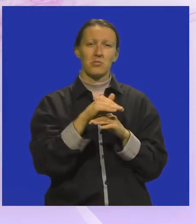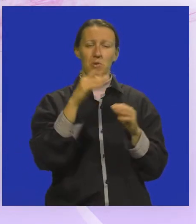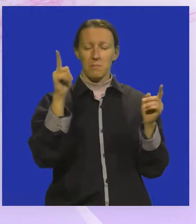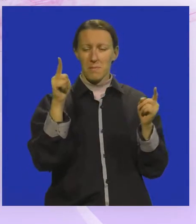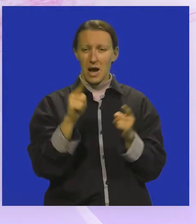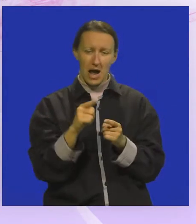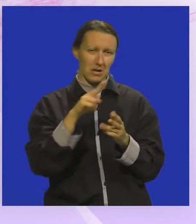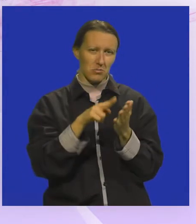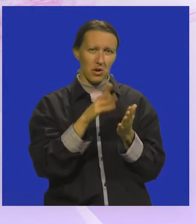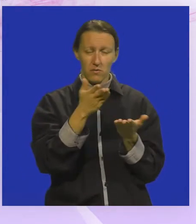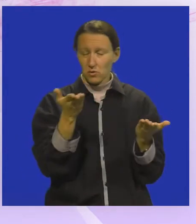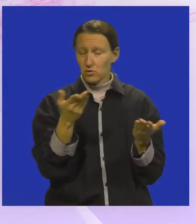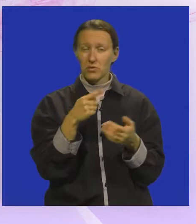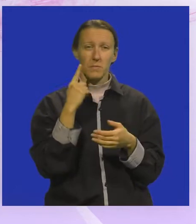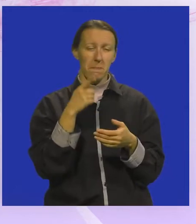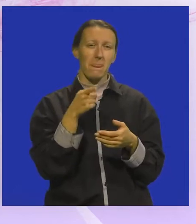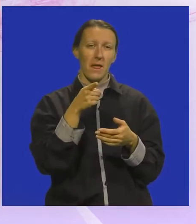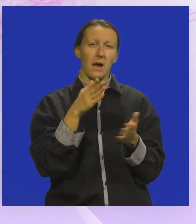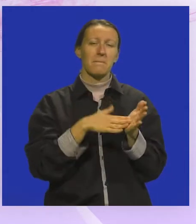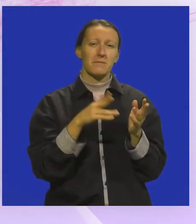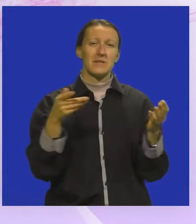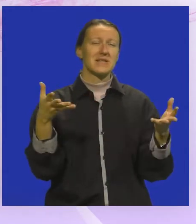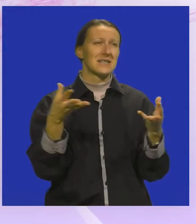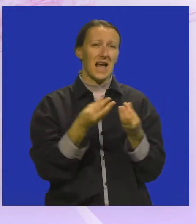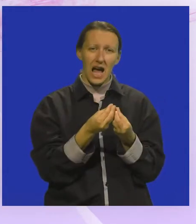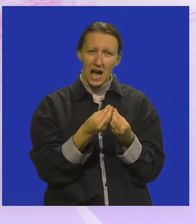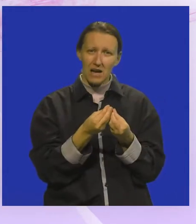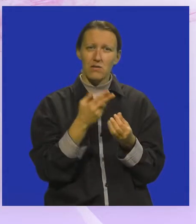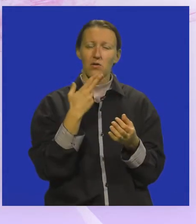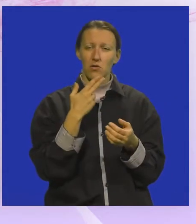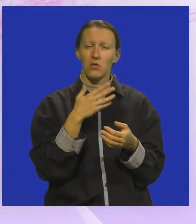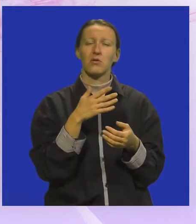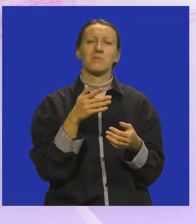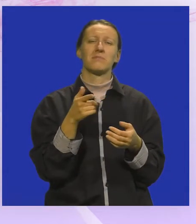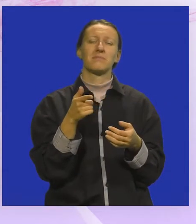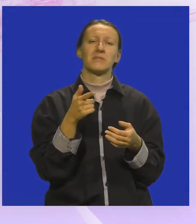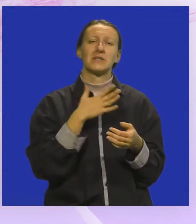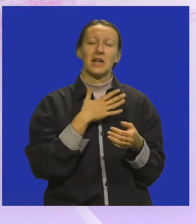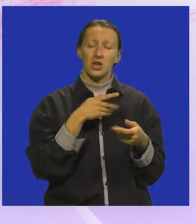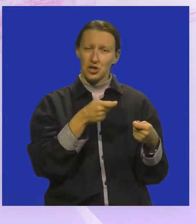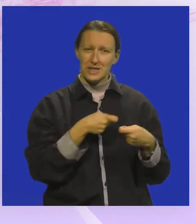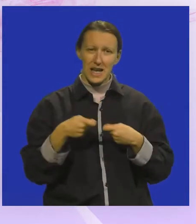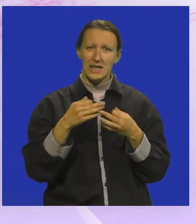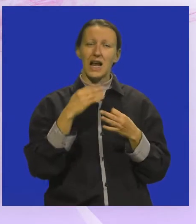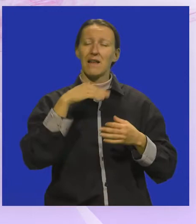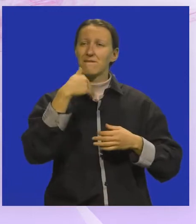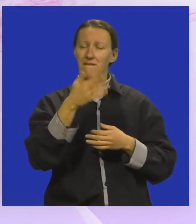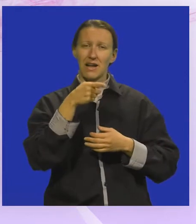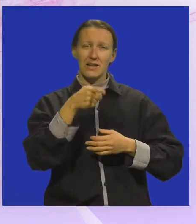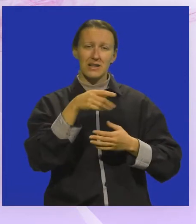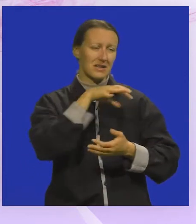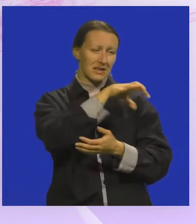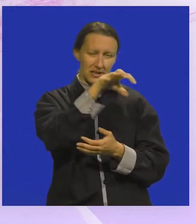manjim brojkama. I evo, to je to, taj primjer zajedništva u kojem su i naša zajednica, ali i izvan tih